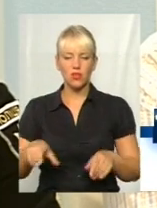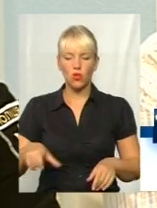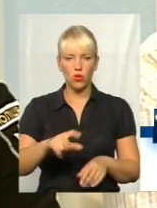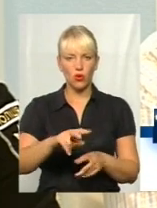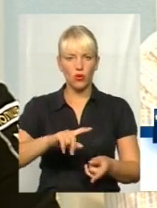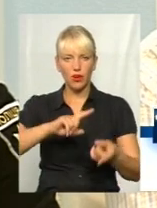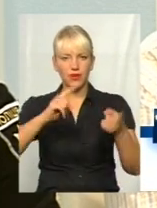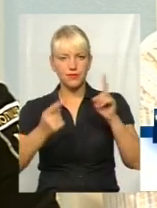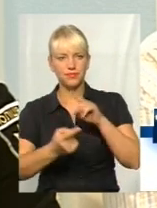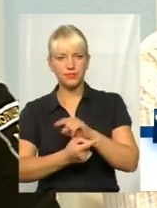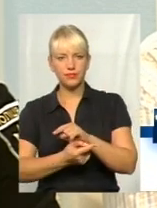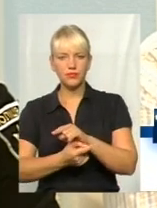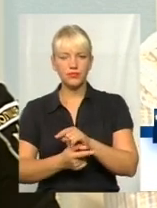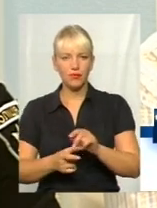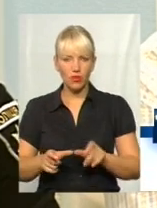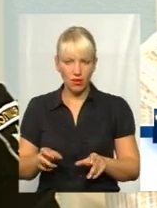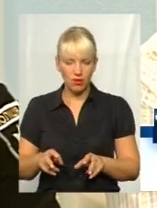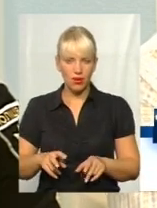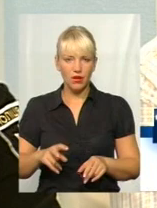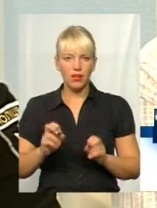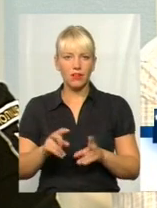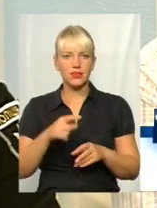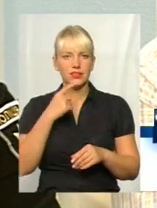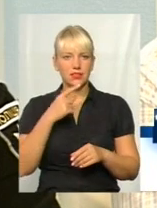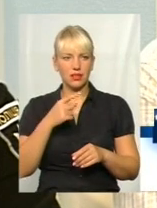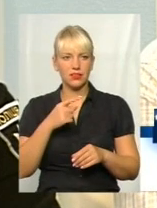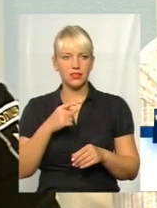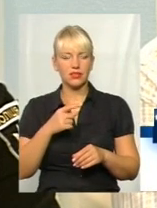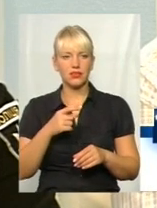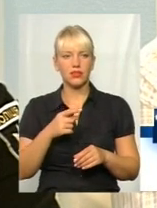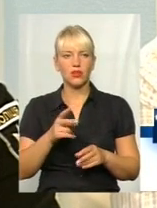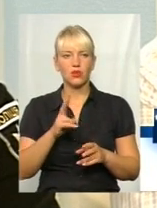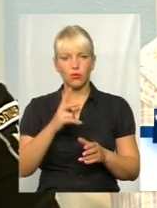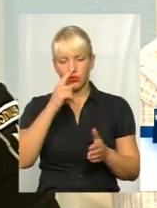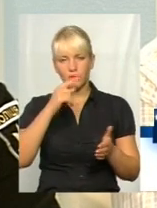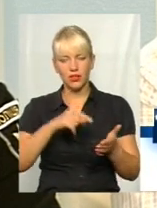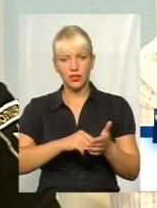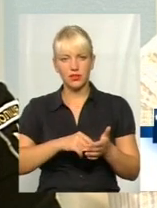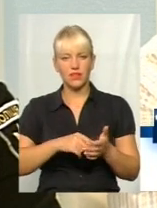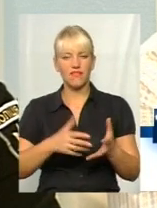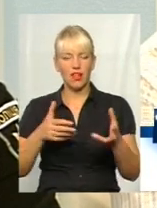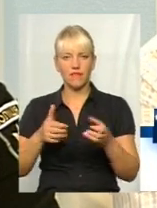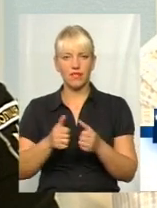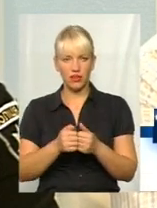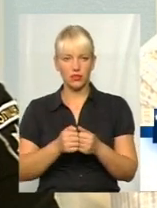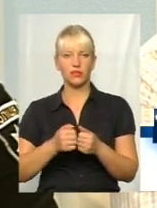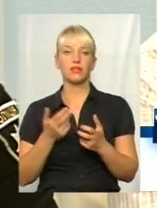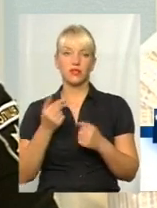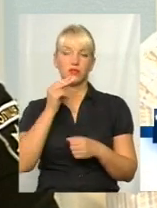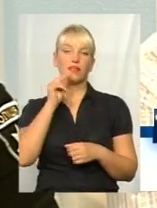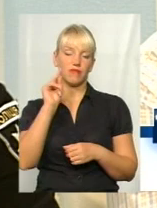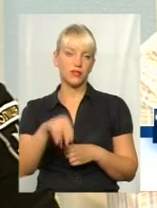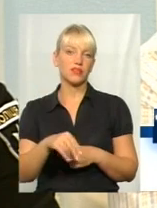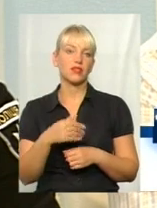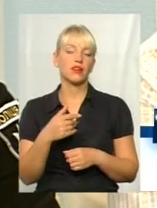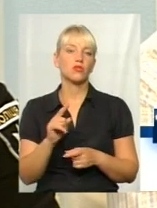те саме. Так, залишається тоді, так сказати, перевізники, якщо попадають в аварію, вони винні, тому що